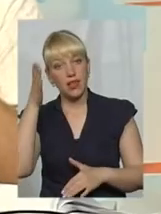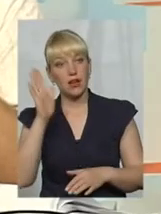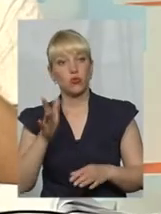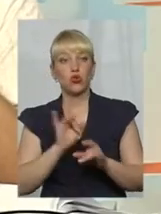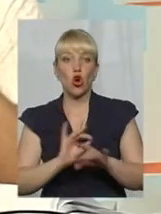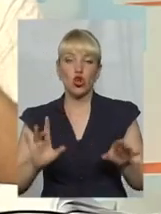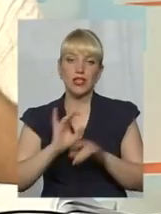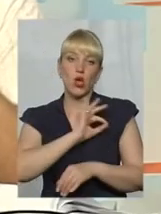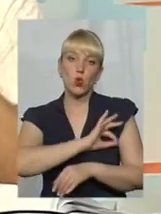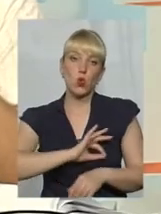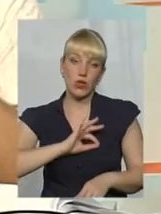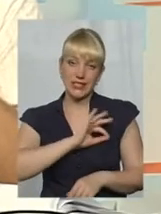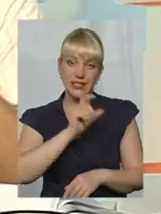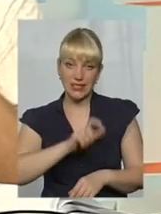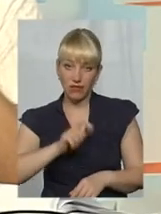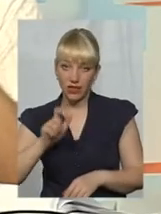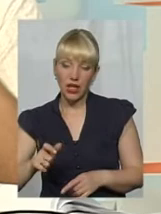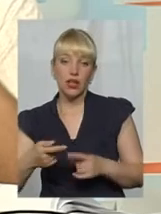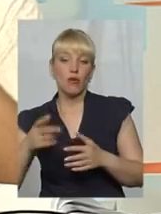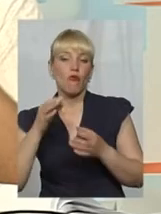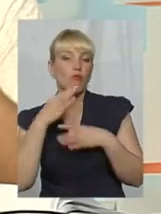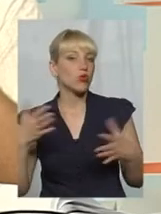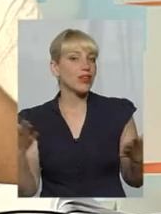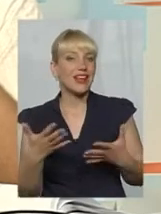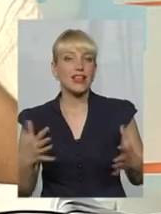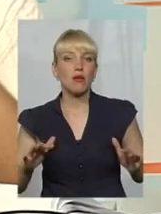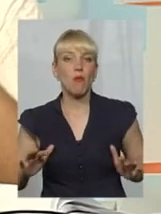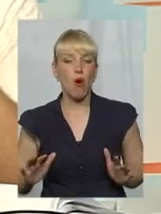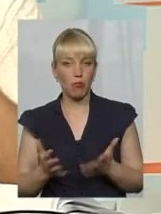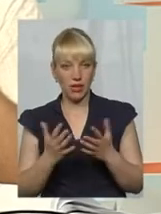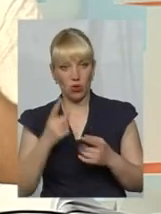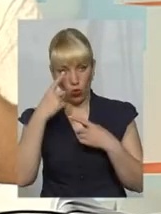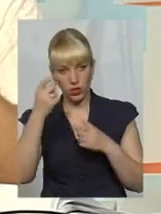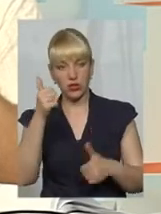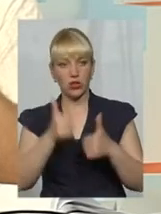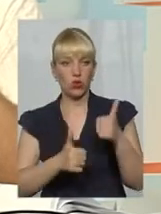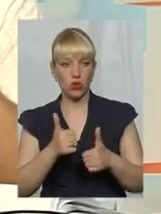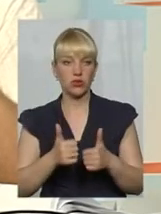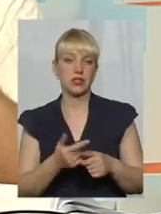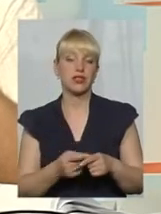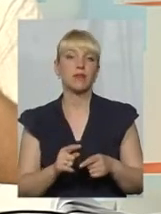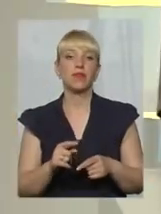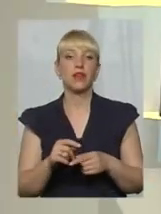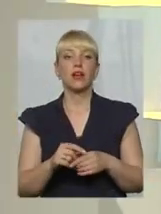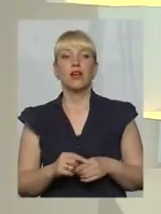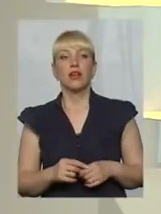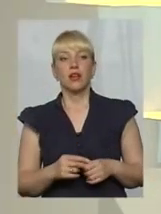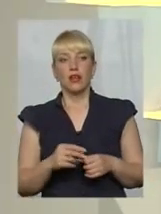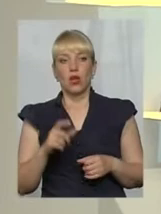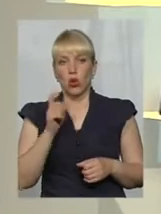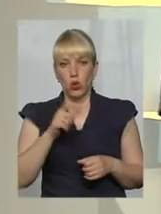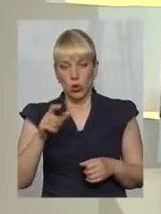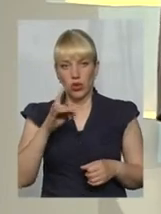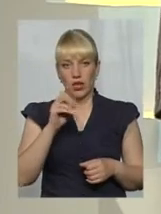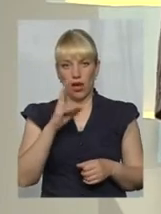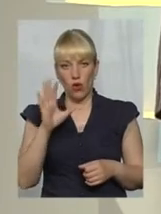юристів, ми зможемо в будь-який момент далі оголосити конкурс і виставити його іншим мотом. Принаймні, теоретично, мешканці мікрорайонного раку